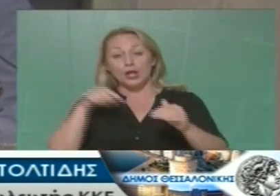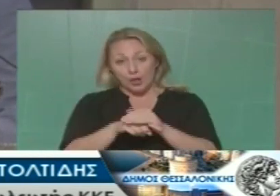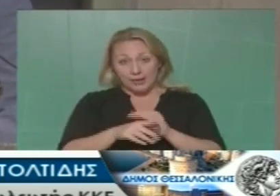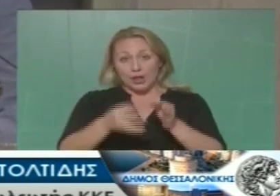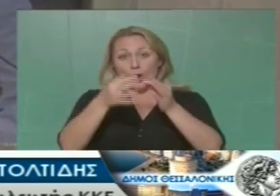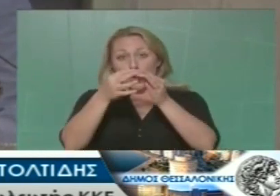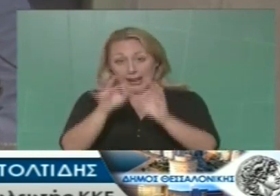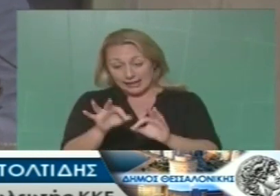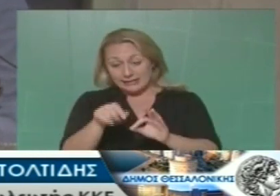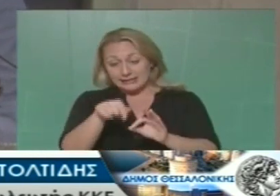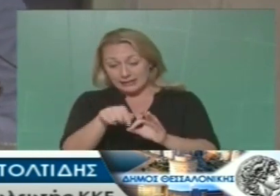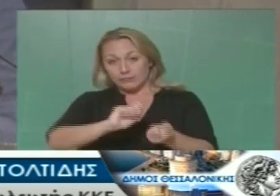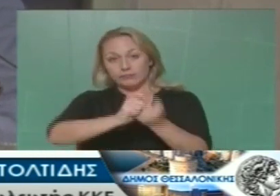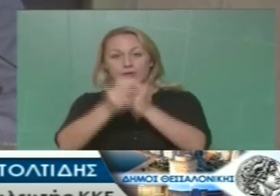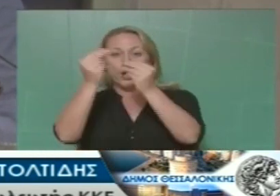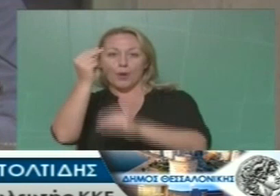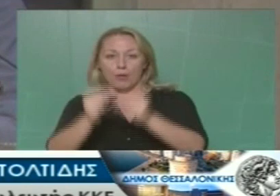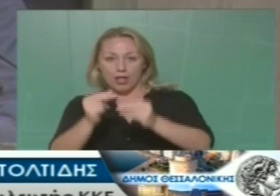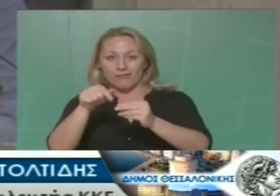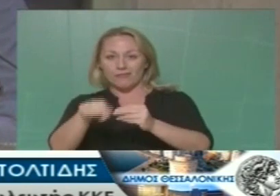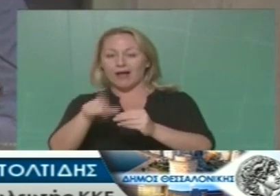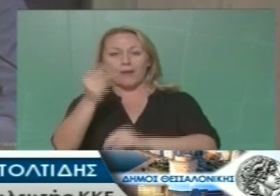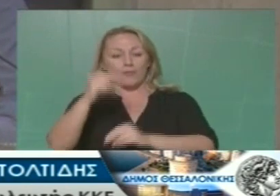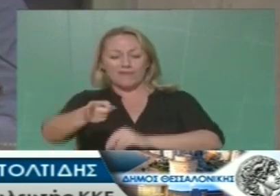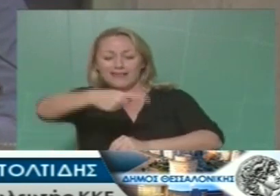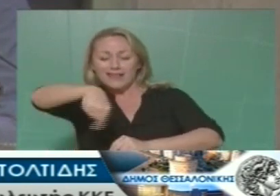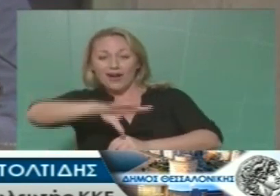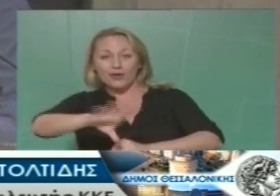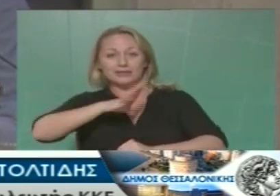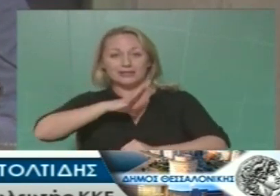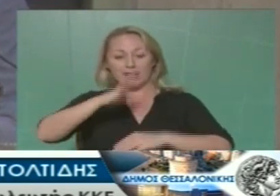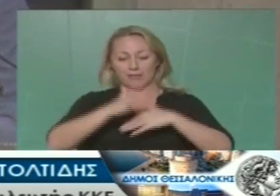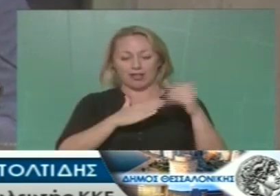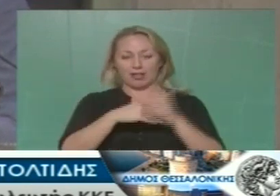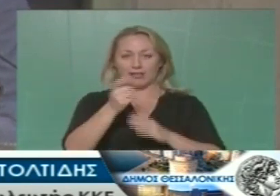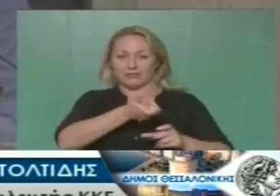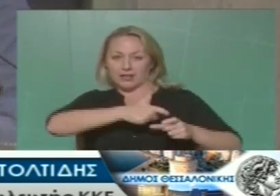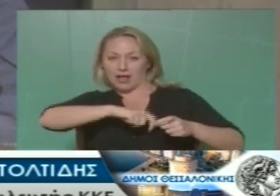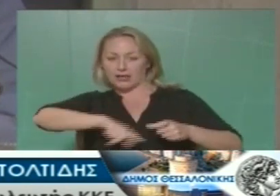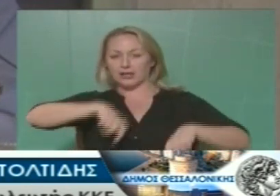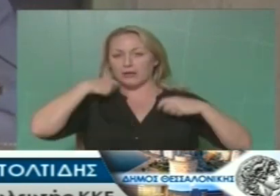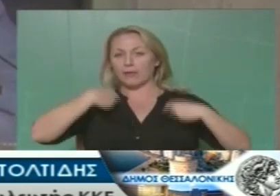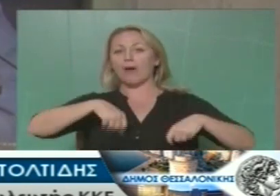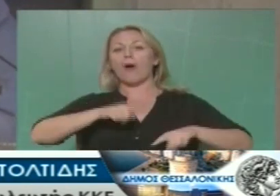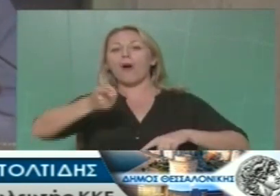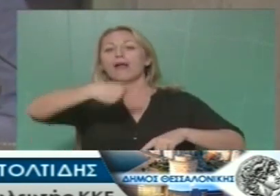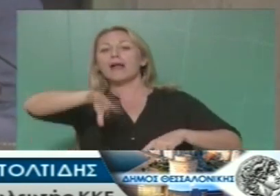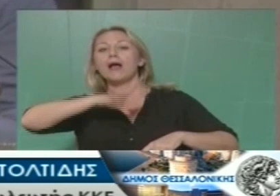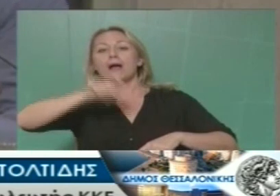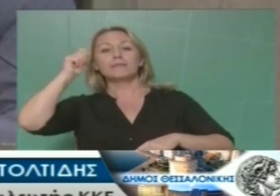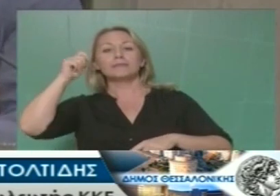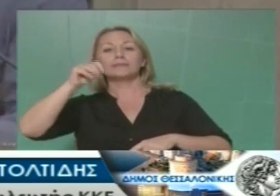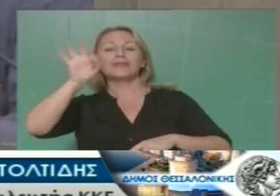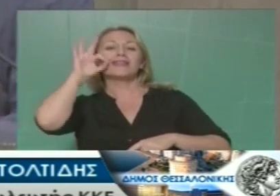προφανές έγινε πρόβλημα όχι όμως για τους κατασκευαστικούς ομίλους για το λαό της Θεσσαλονίκης το πλήρωσε, το πληρώνει και θα το πληρώνει